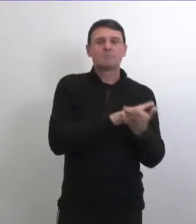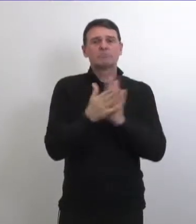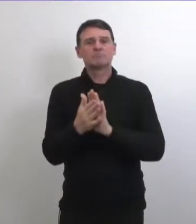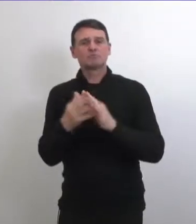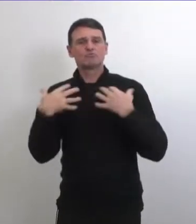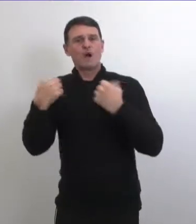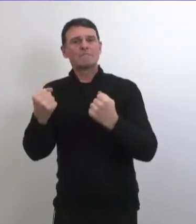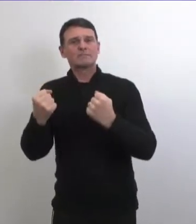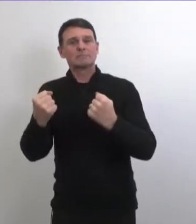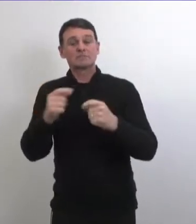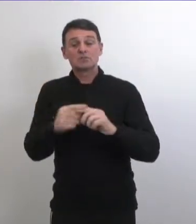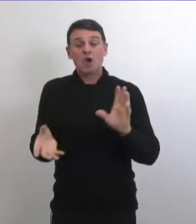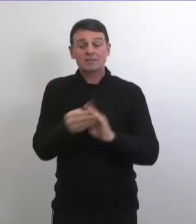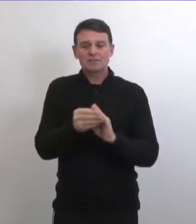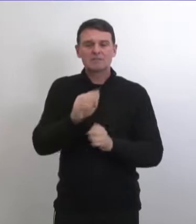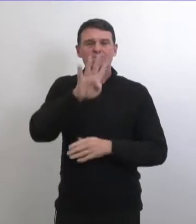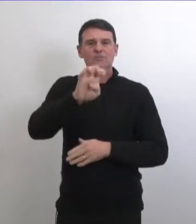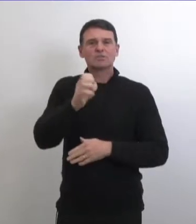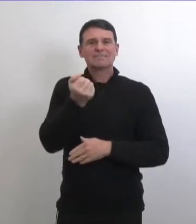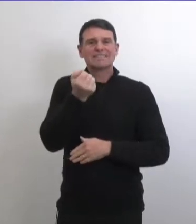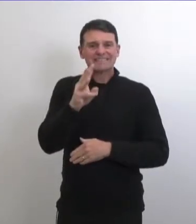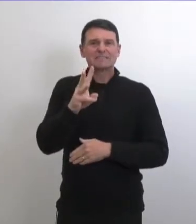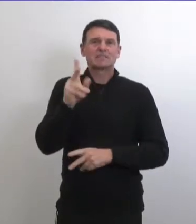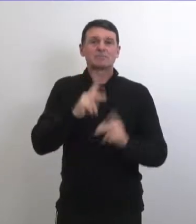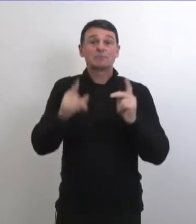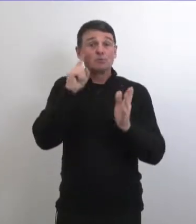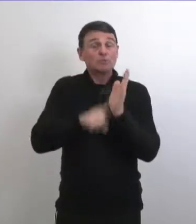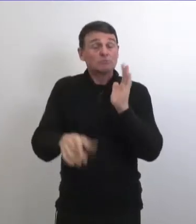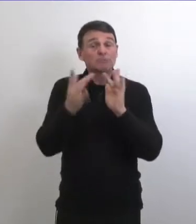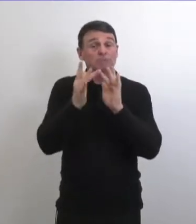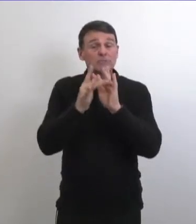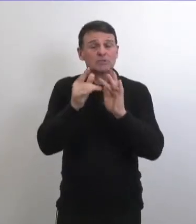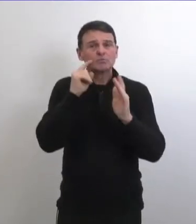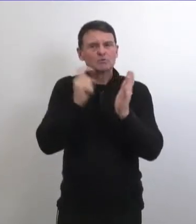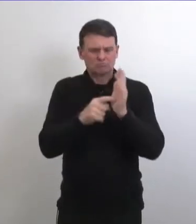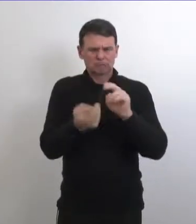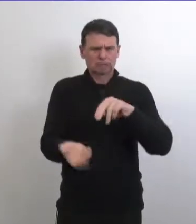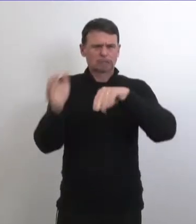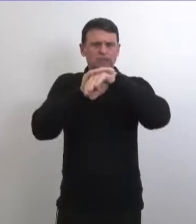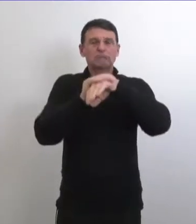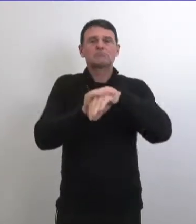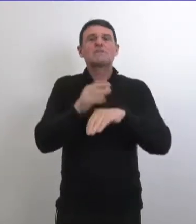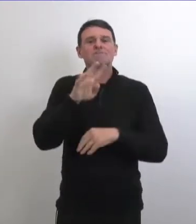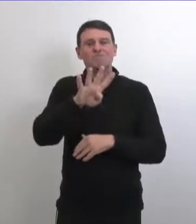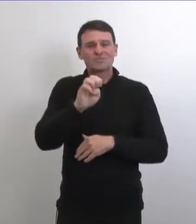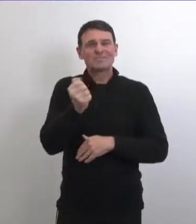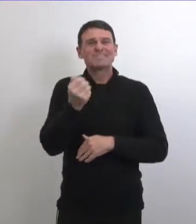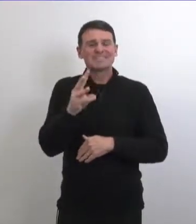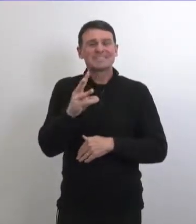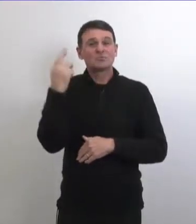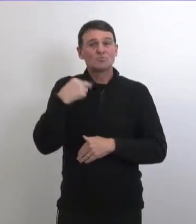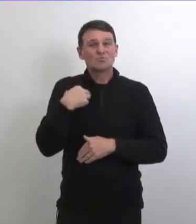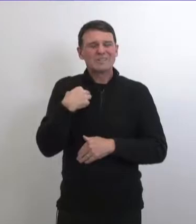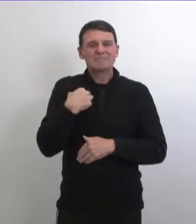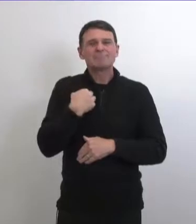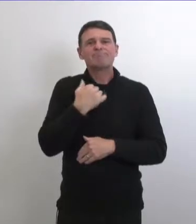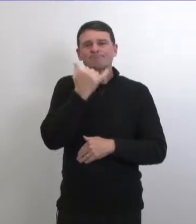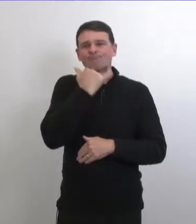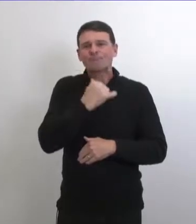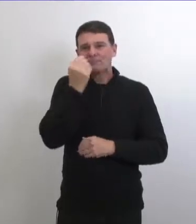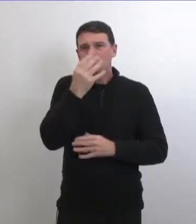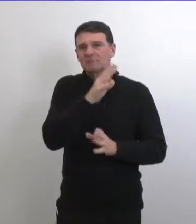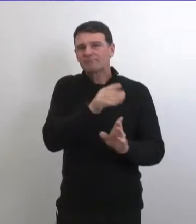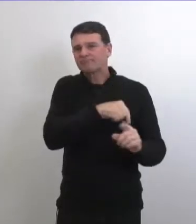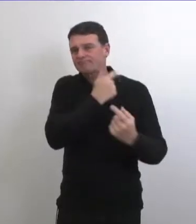guéris cela nous donne des données qui sont plus fiables et plus exactes à la fois dans les bulletins de nouvelles et au niveau de notre table de